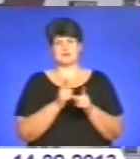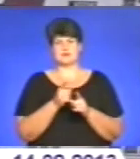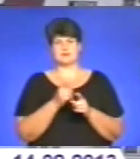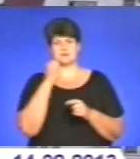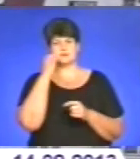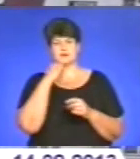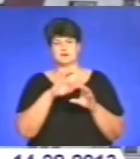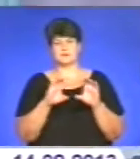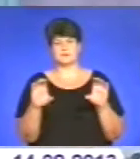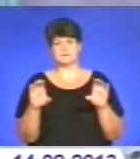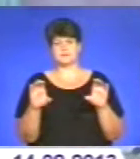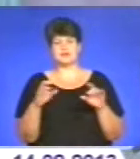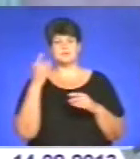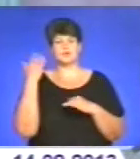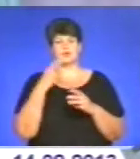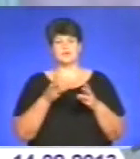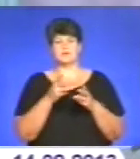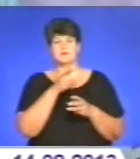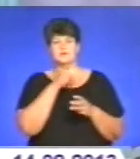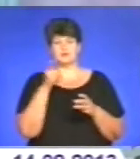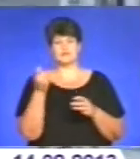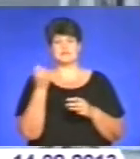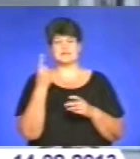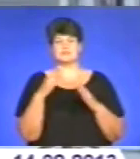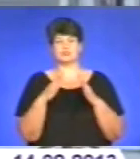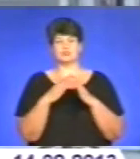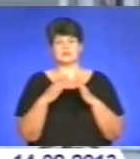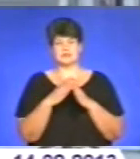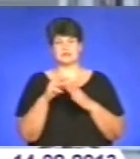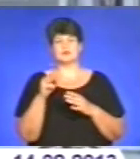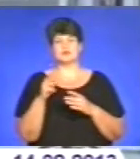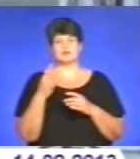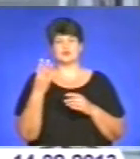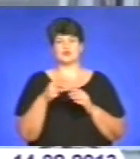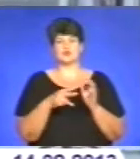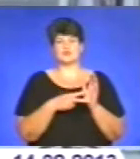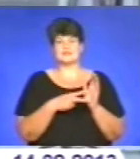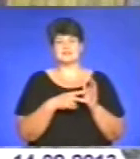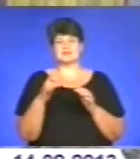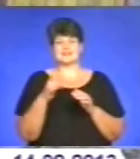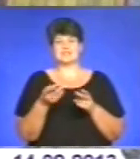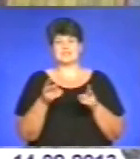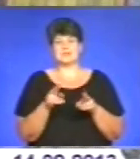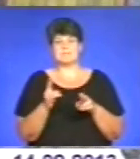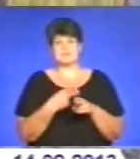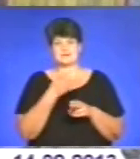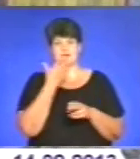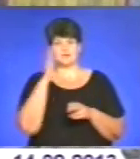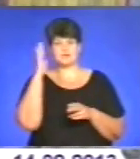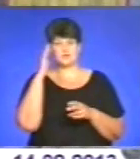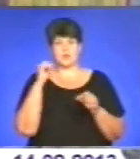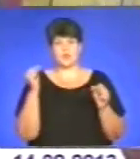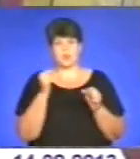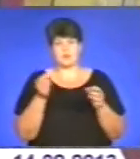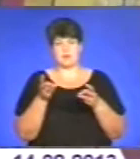За минулий опалювальний сезон мешканці 11 будинків на Троєщині 47 разів залишались без гарячої води та з холодними